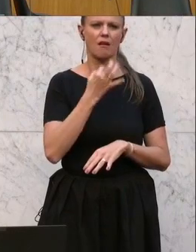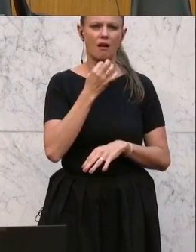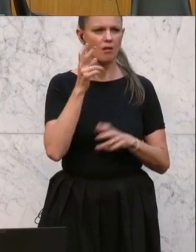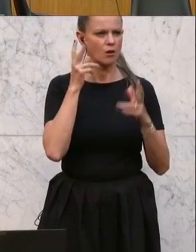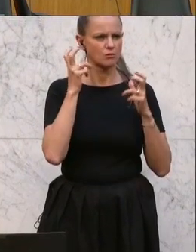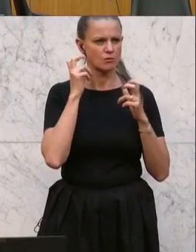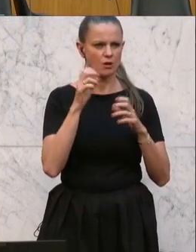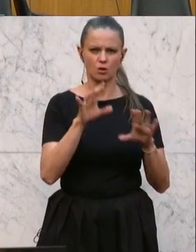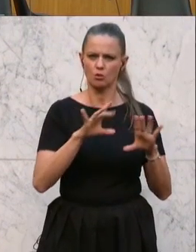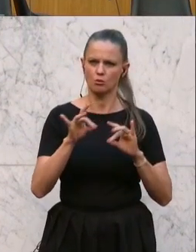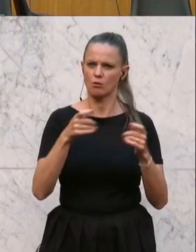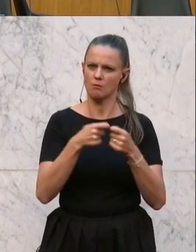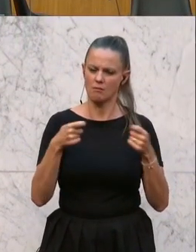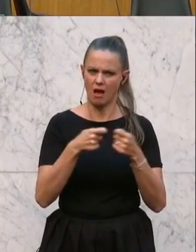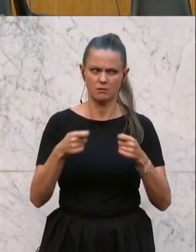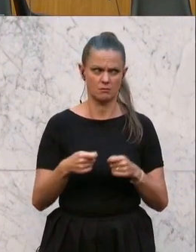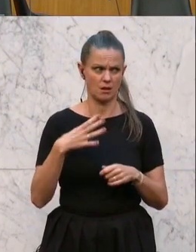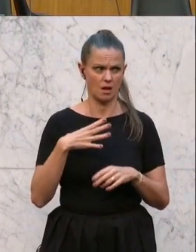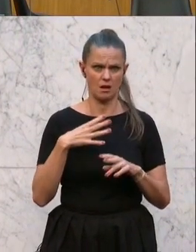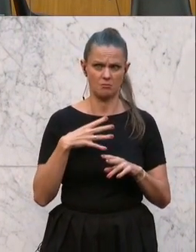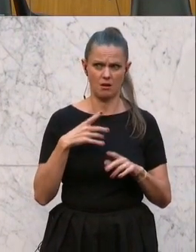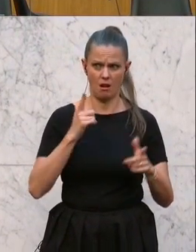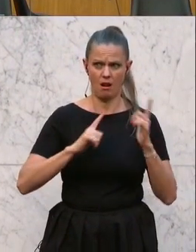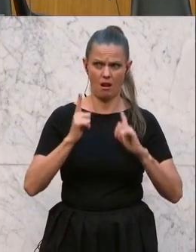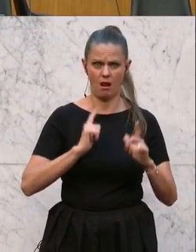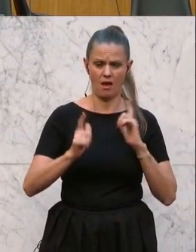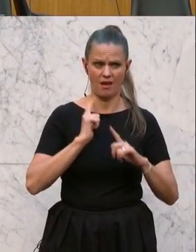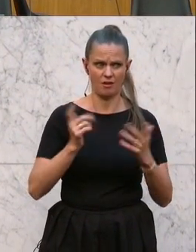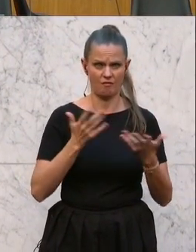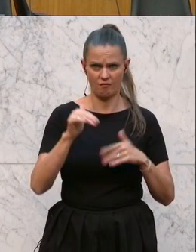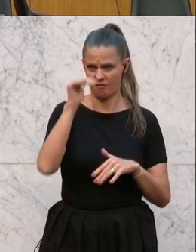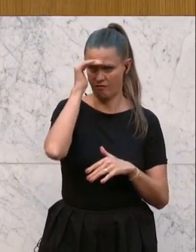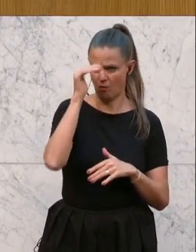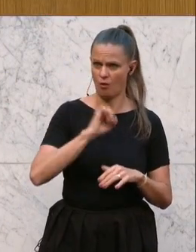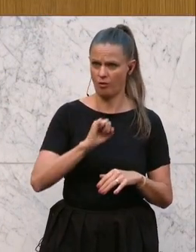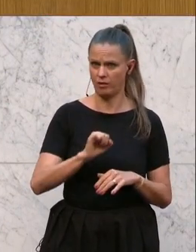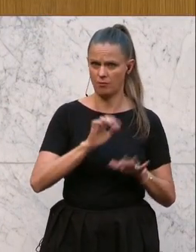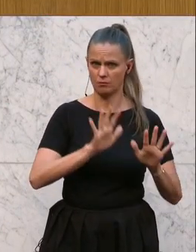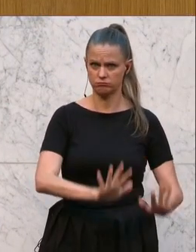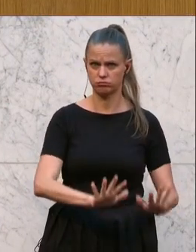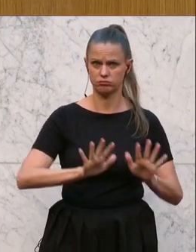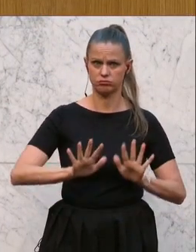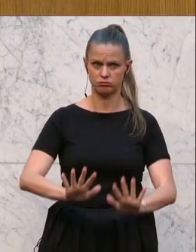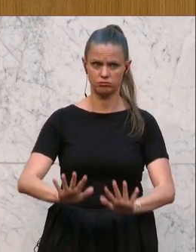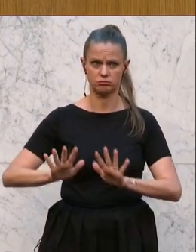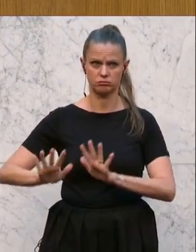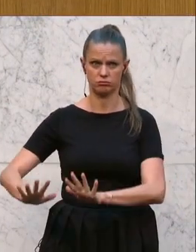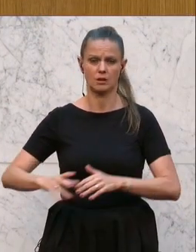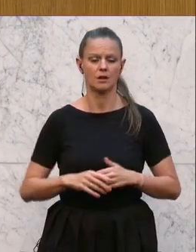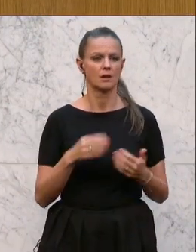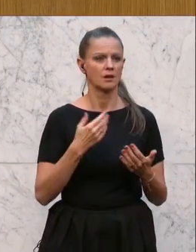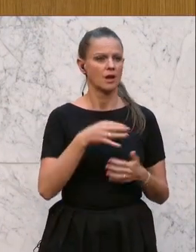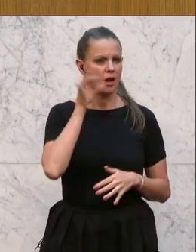Der SPÖ-Fraktion ist jetzt Petra Tanzler am Wort. Vor allem ist das Tempo zu langsam. Frau Kollegin